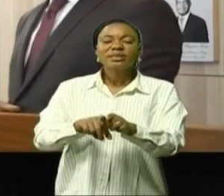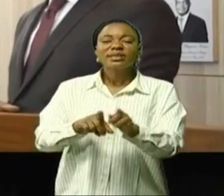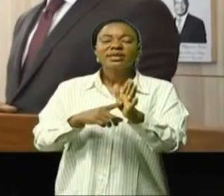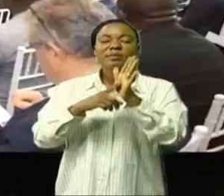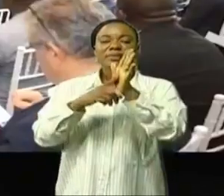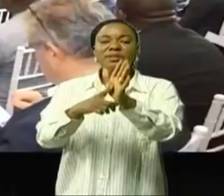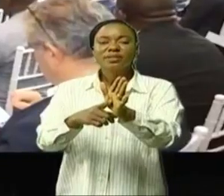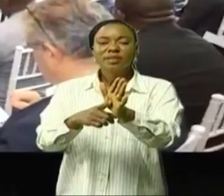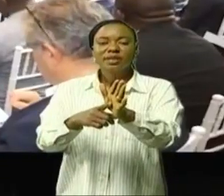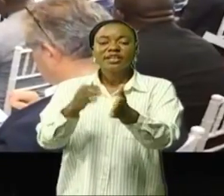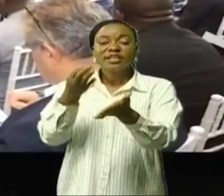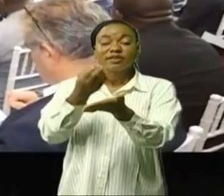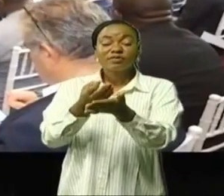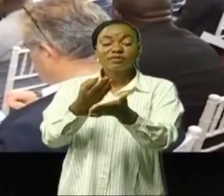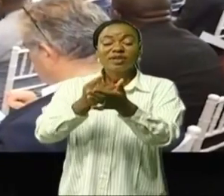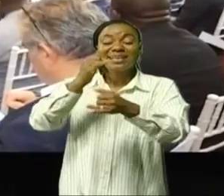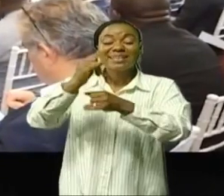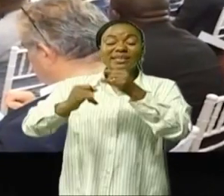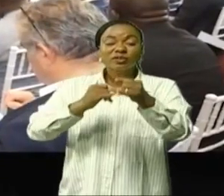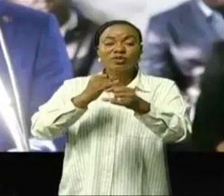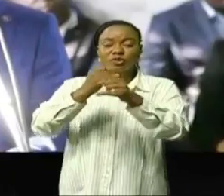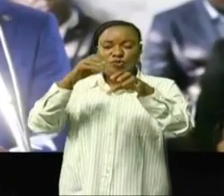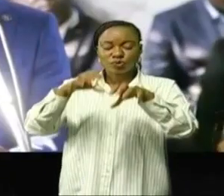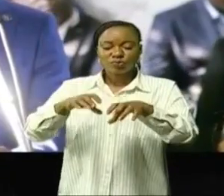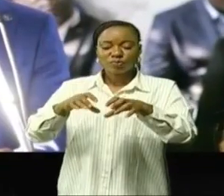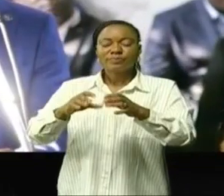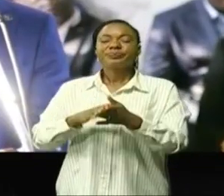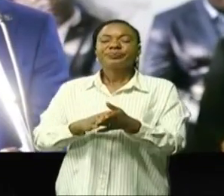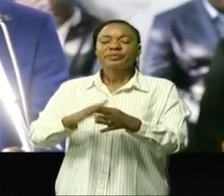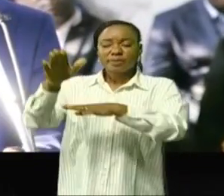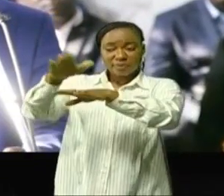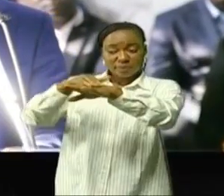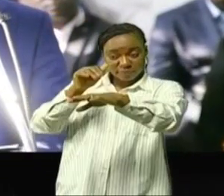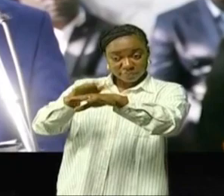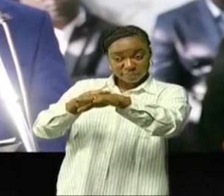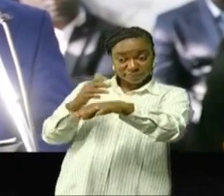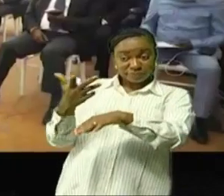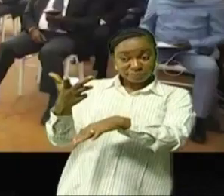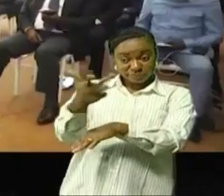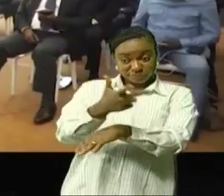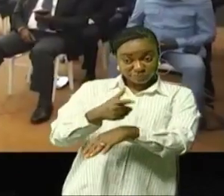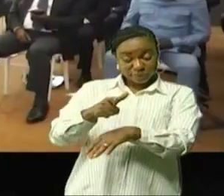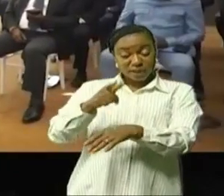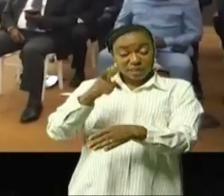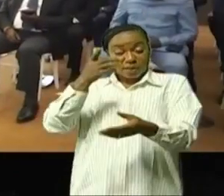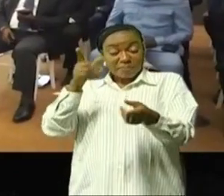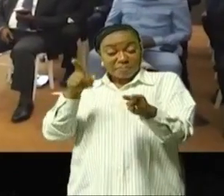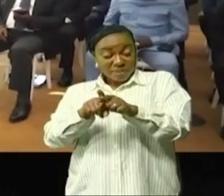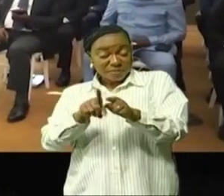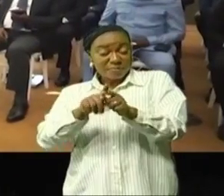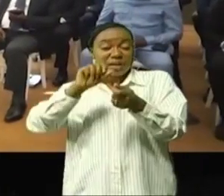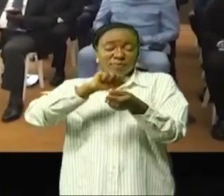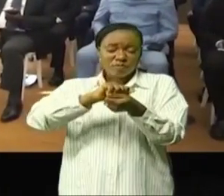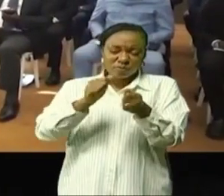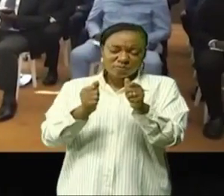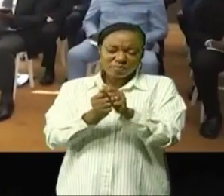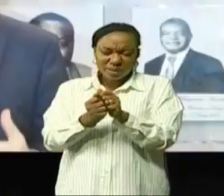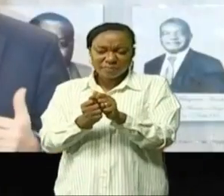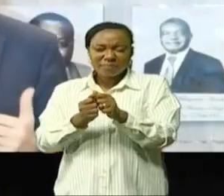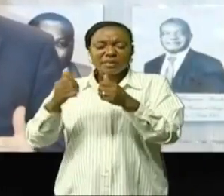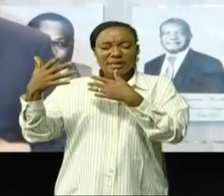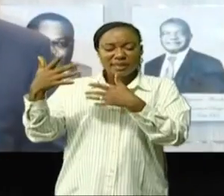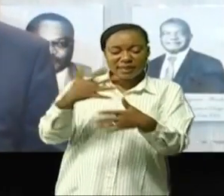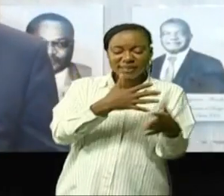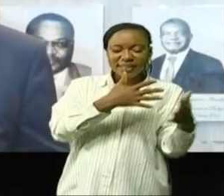RDC ont répondu aux préoccupations de la presse. Malgré la conjoncture mondiale morose, l'économie congolaise se porte bien.